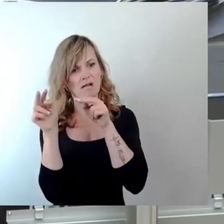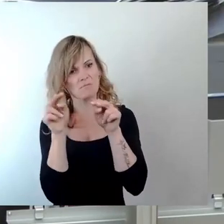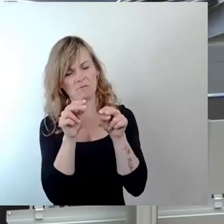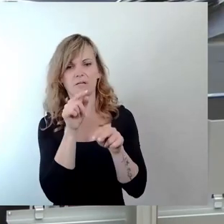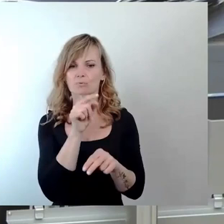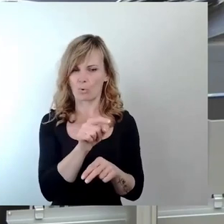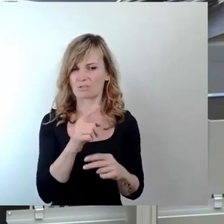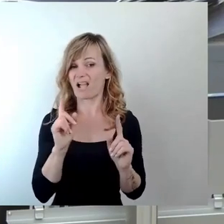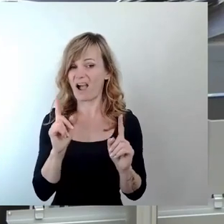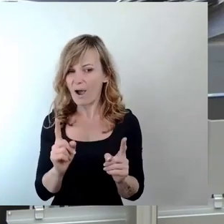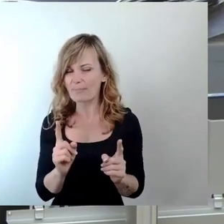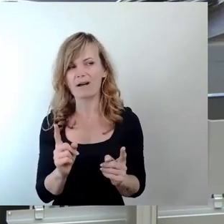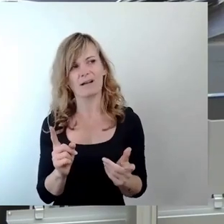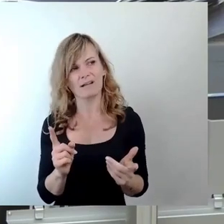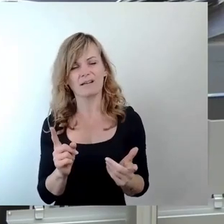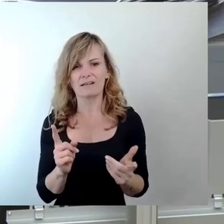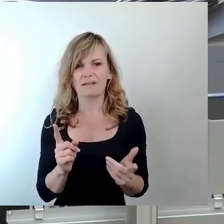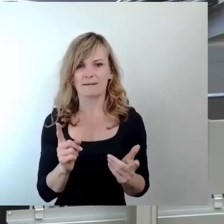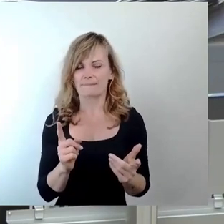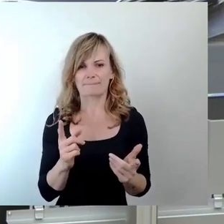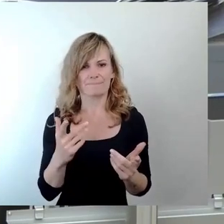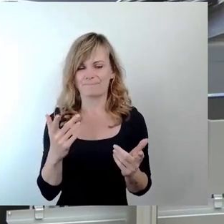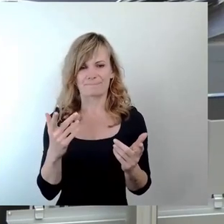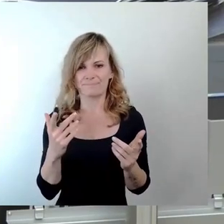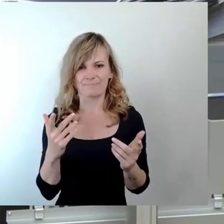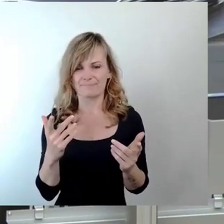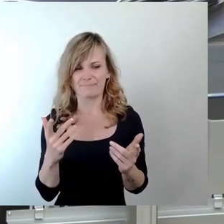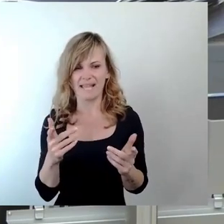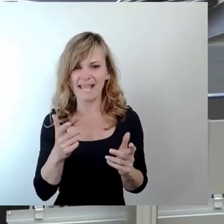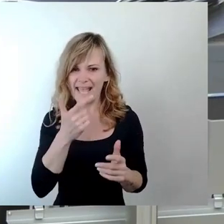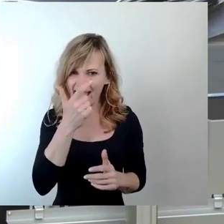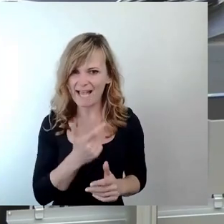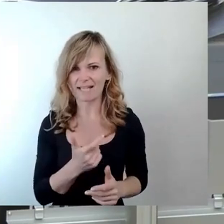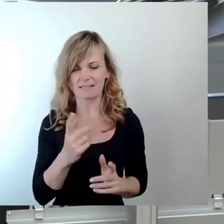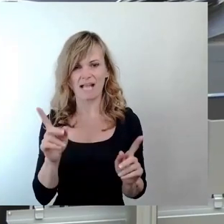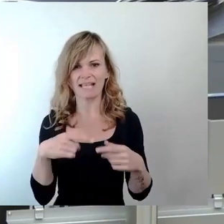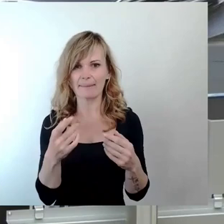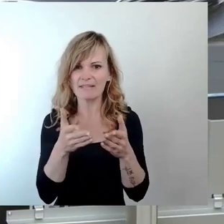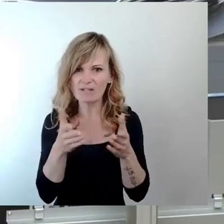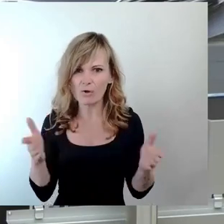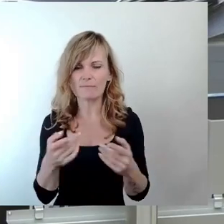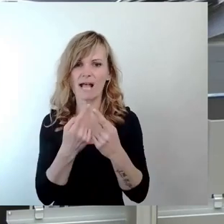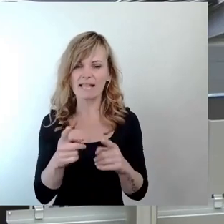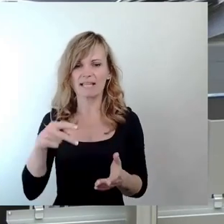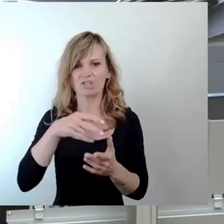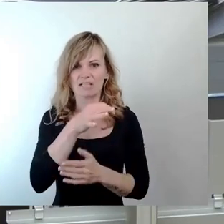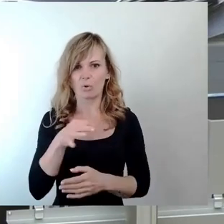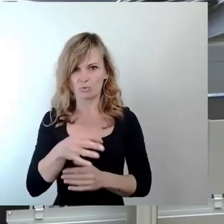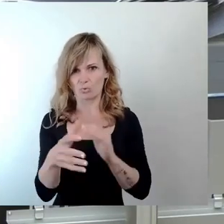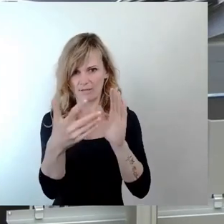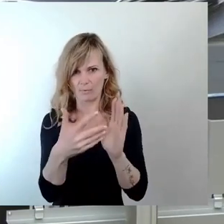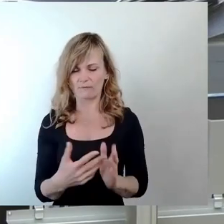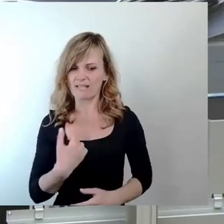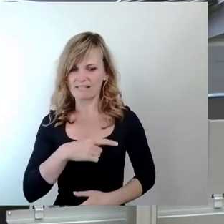Aber man hat hier nicht tatsächlich ernsthaft und ergebnisoffen andere Standorte geprüft. Das ist meine feste Überzeugung